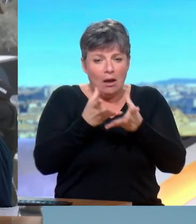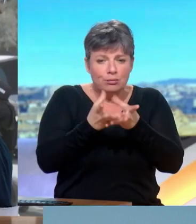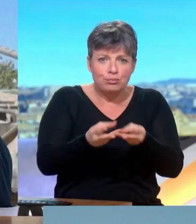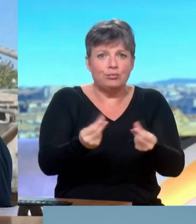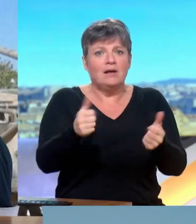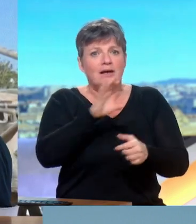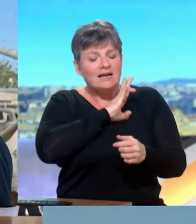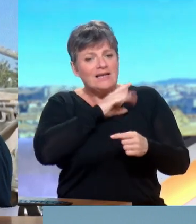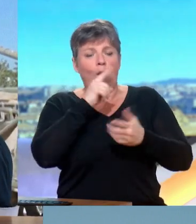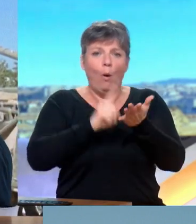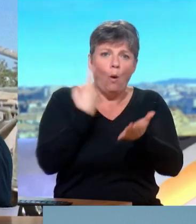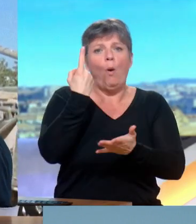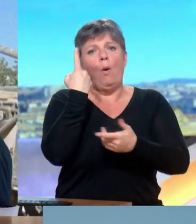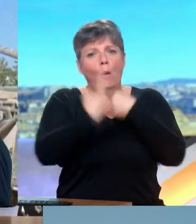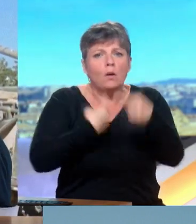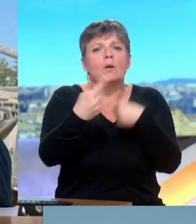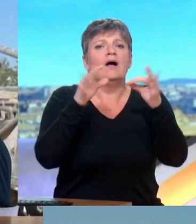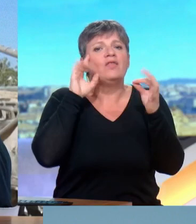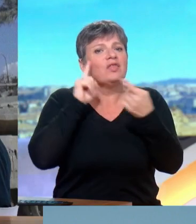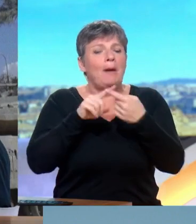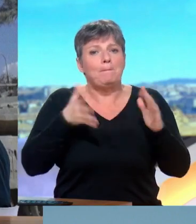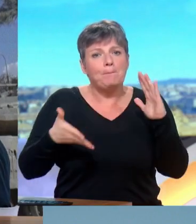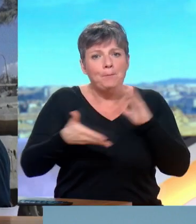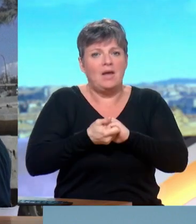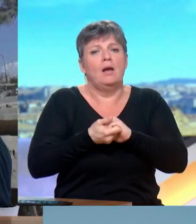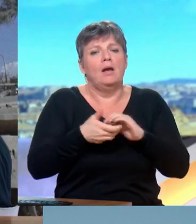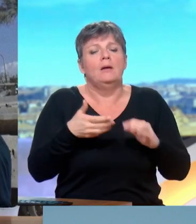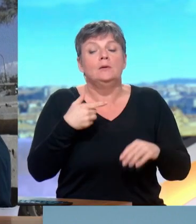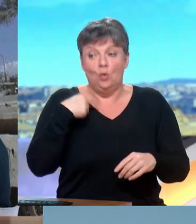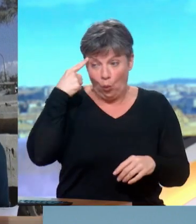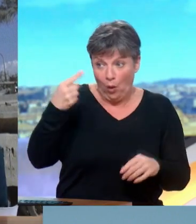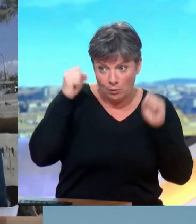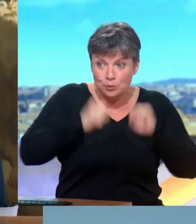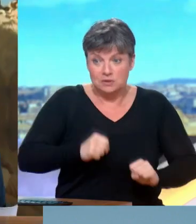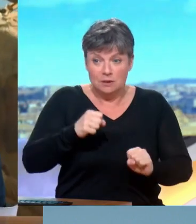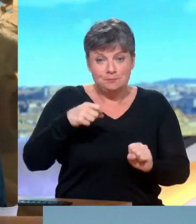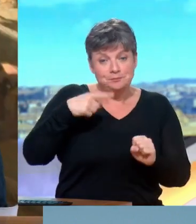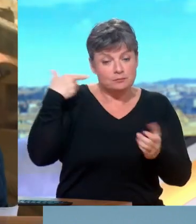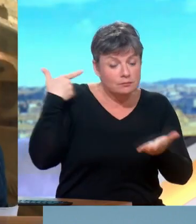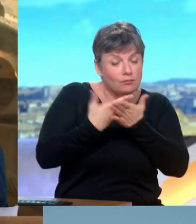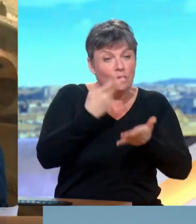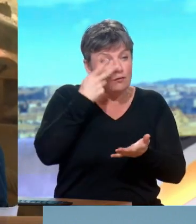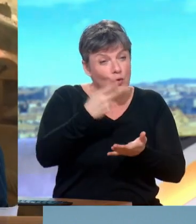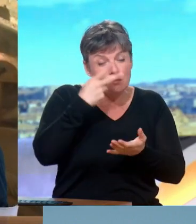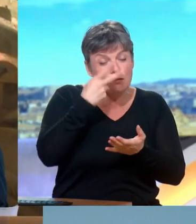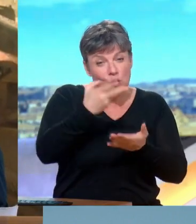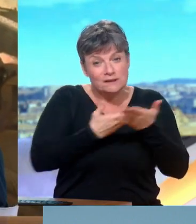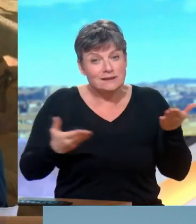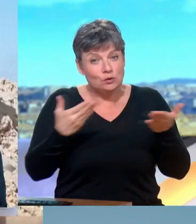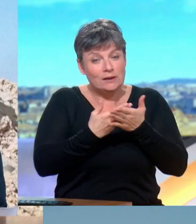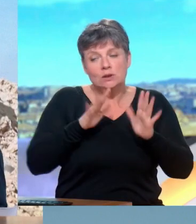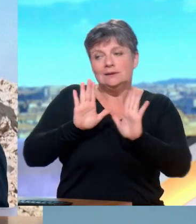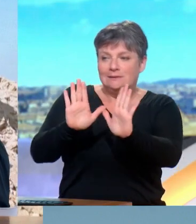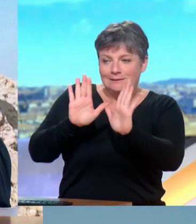une relance du processus de paix. Et là, les pays... Vous y croyez ?-ce que vous pensez qu'après toutes les atrocités qu'on a vues, il y aura